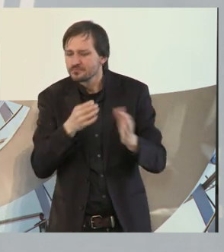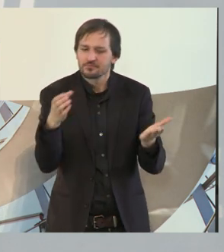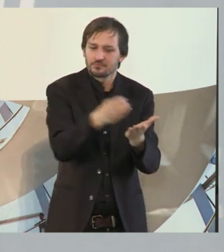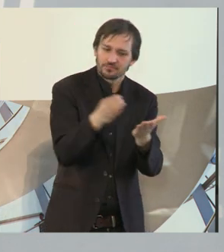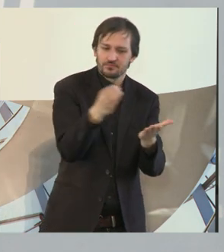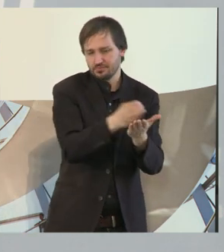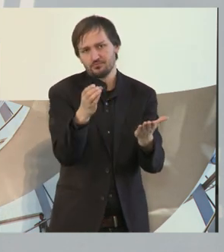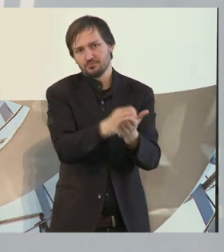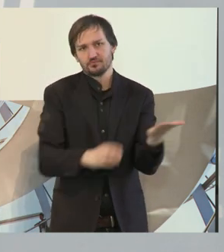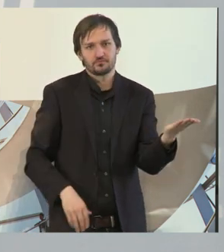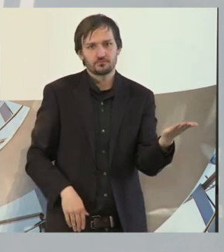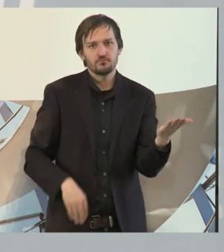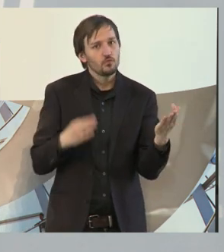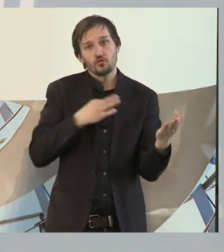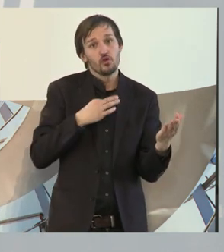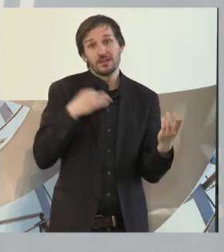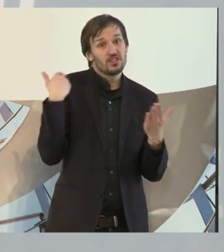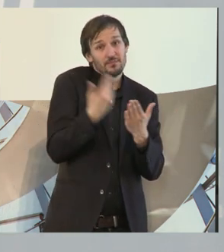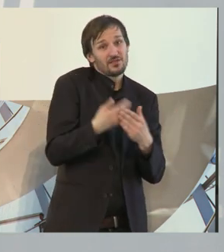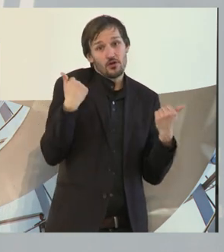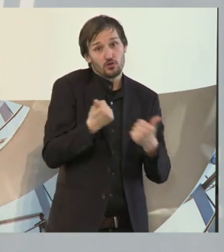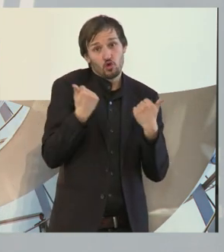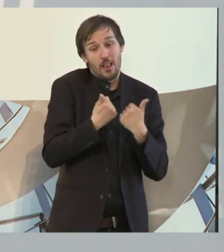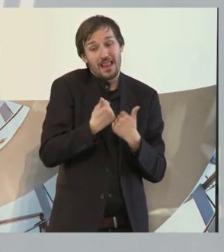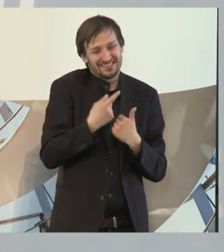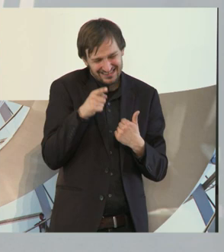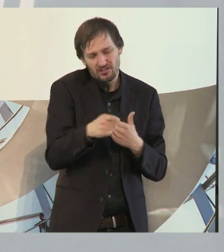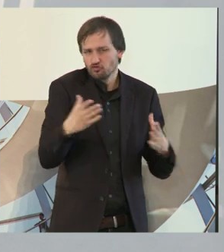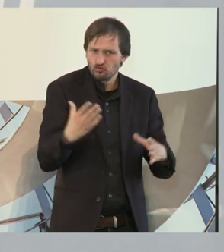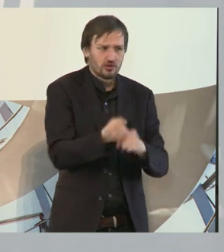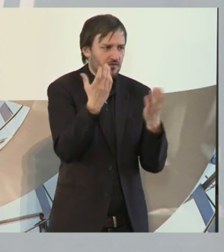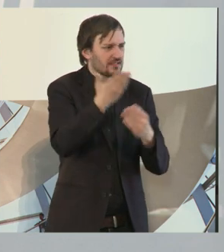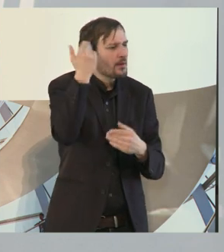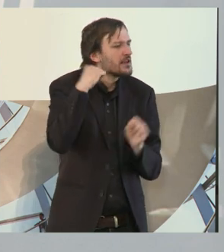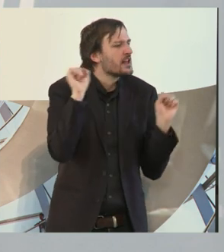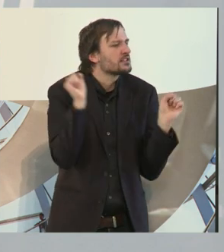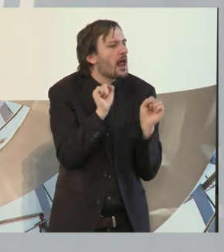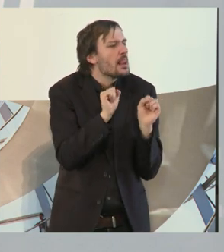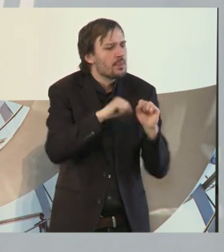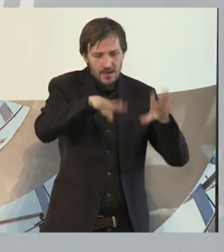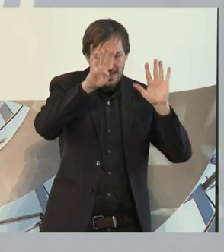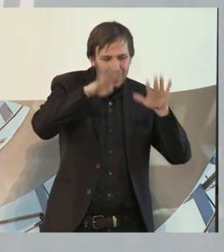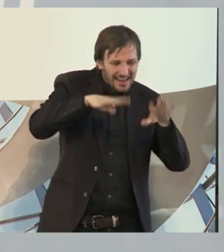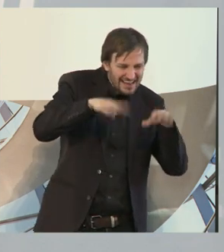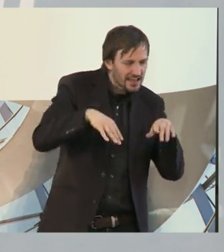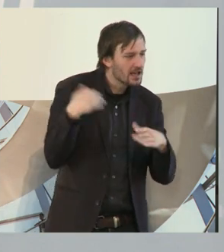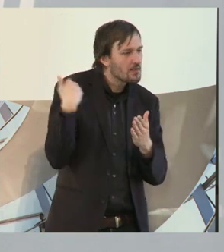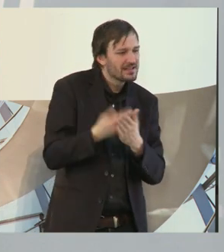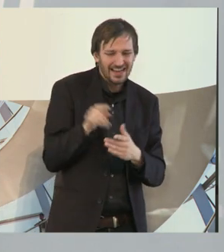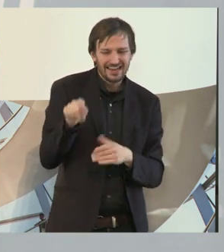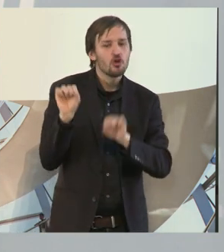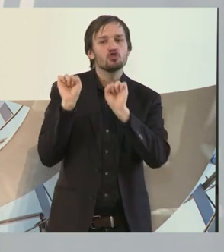das ganz ehrlich sagen, ich finde das bis heute fantastisch, was die geleistet haben. Es war kalt, es war regnerisch, die waren bis dahin in der